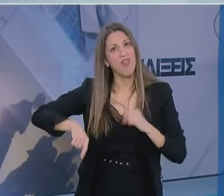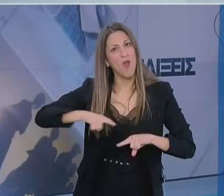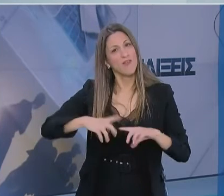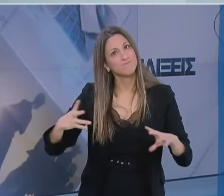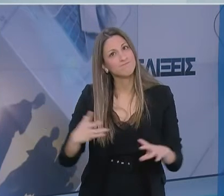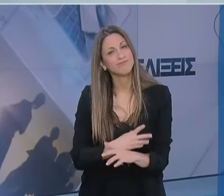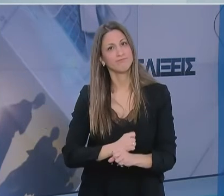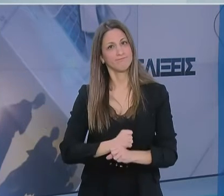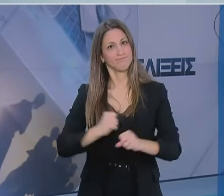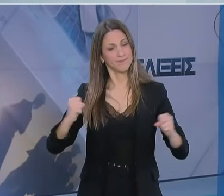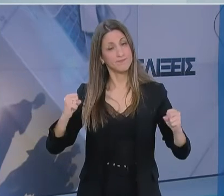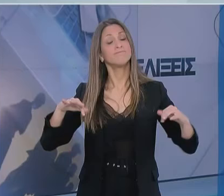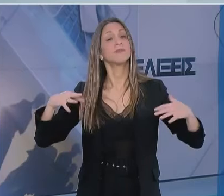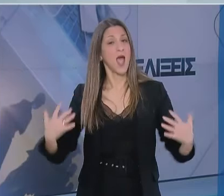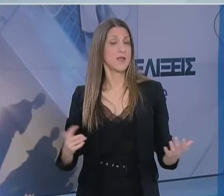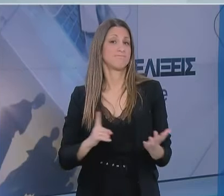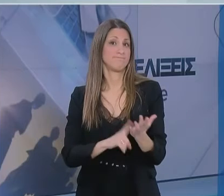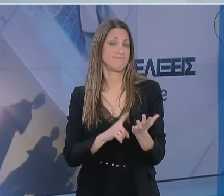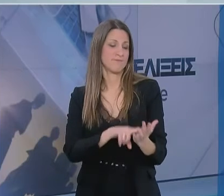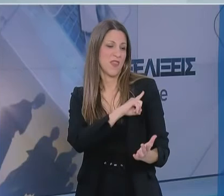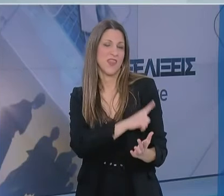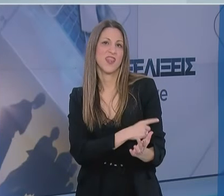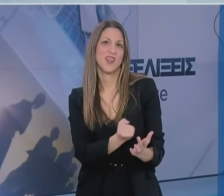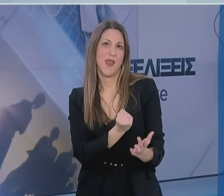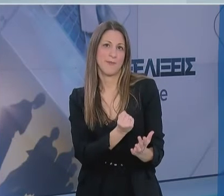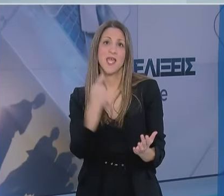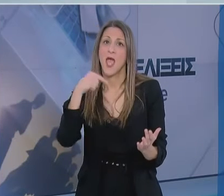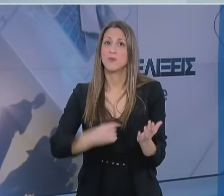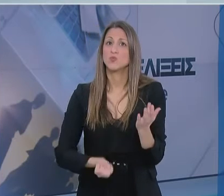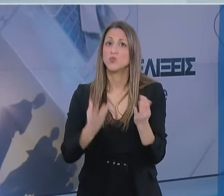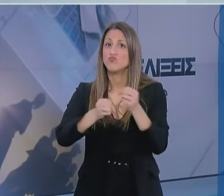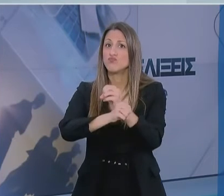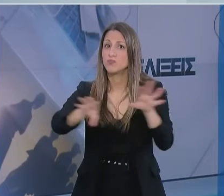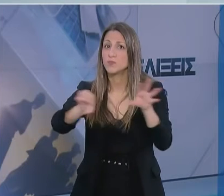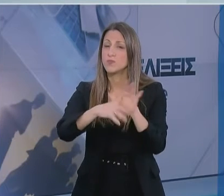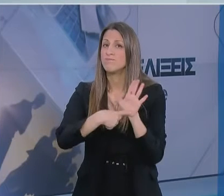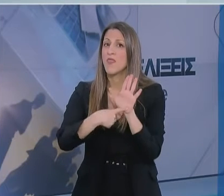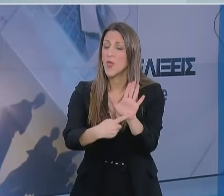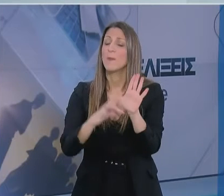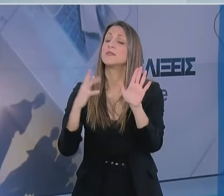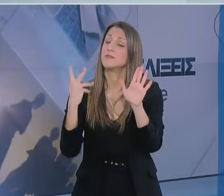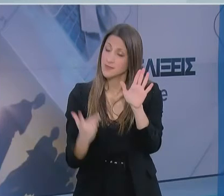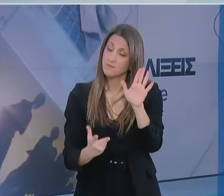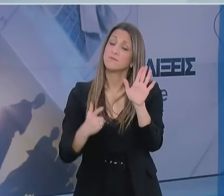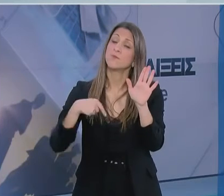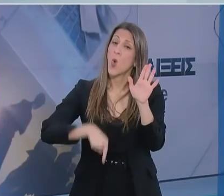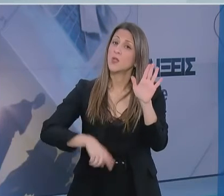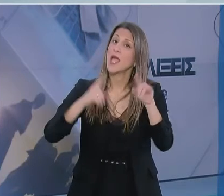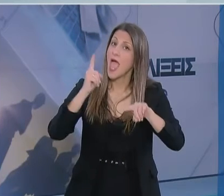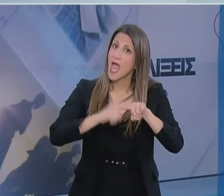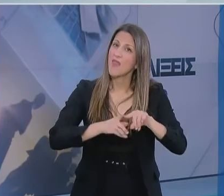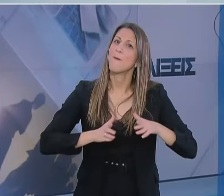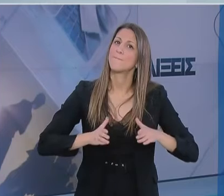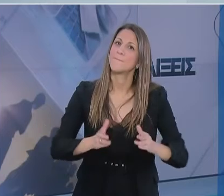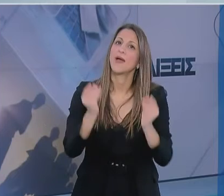θέλει και αυτό θέλει να αναδείξουμε την καμπάνια της Γενικής Γραμματείας Πολικής Προστασίας. Μια αποτύπωσης πραγματικότητας και